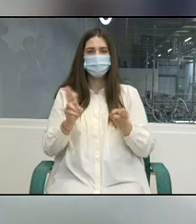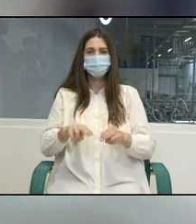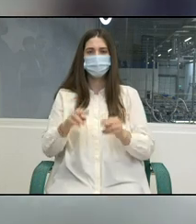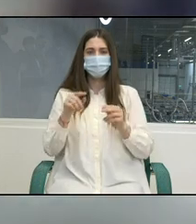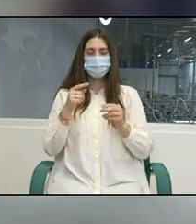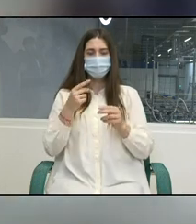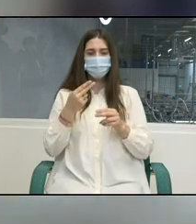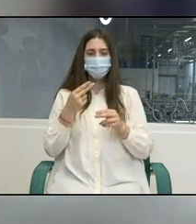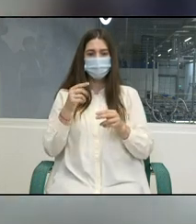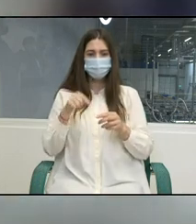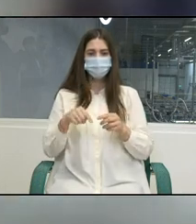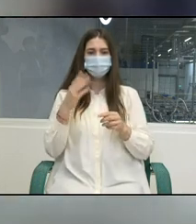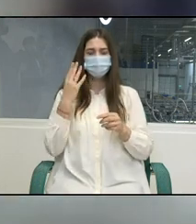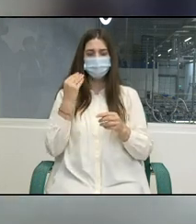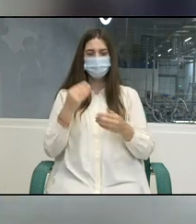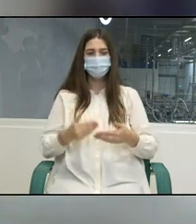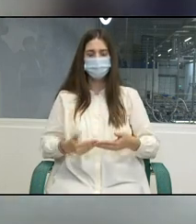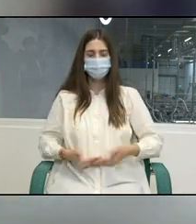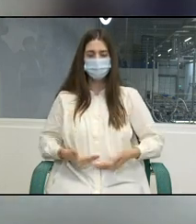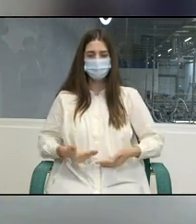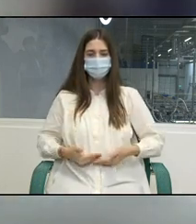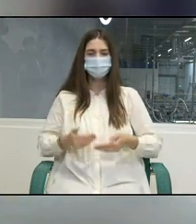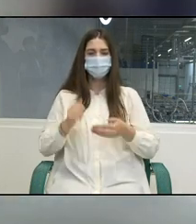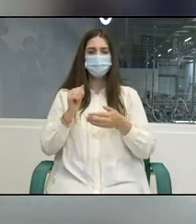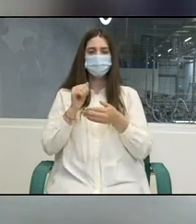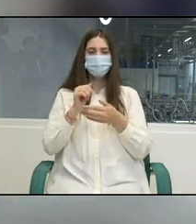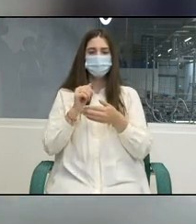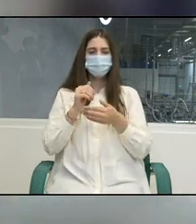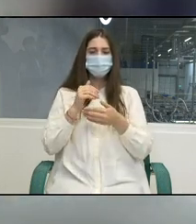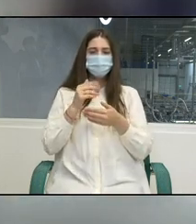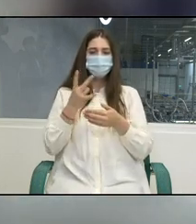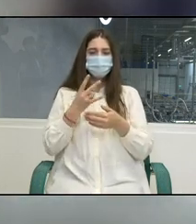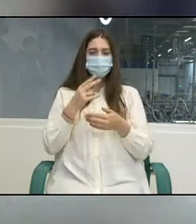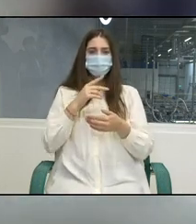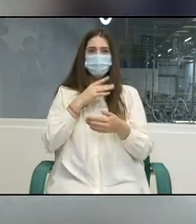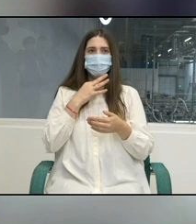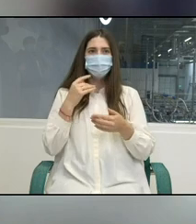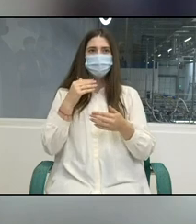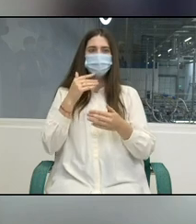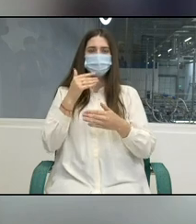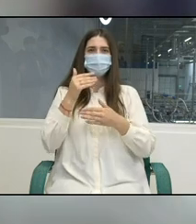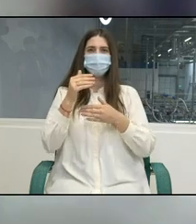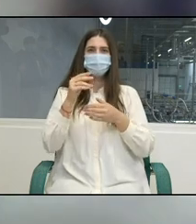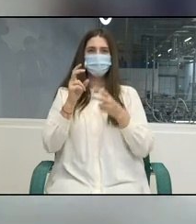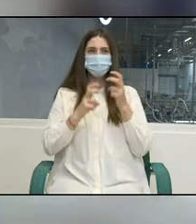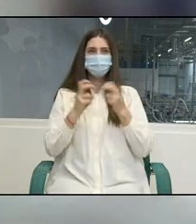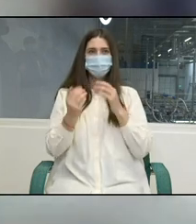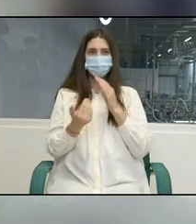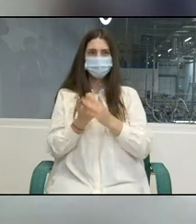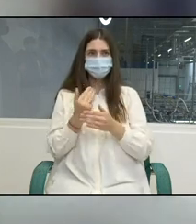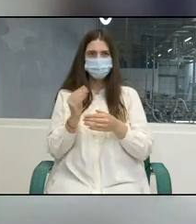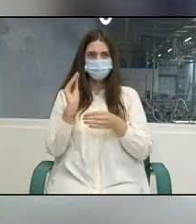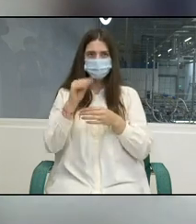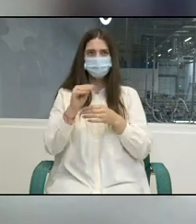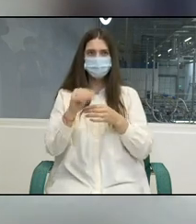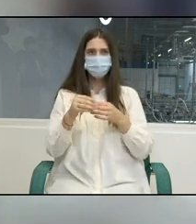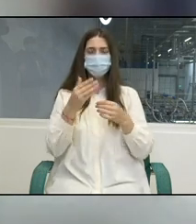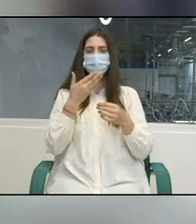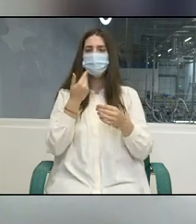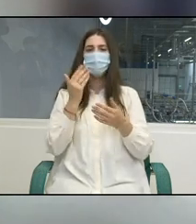excluziune și pentru a crea instituții eficiente. Nu există o soluție simplă